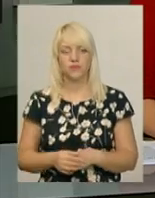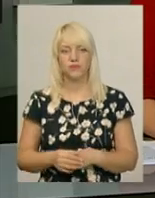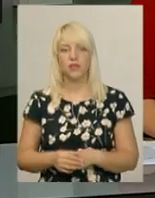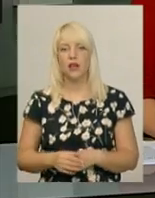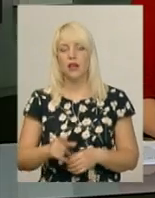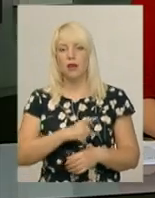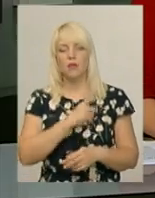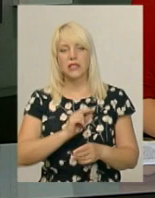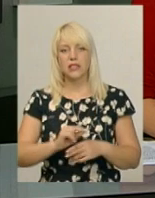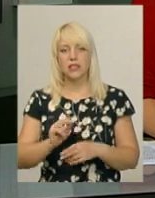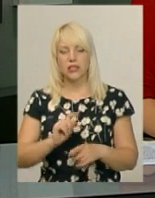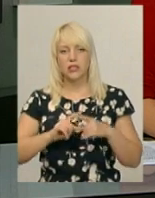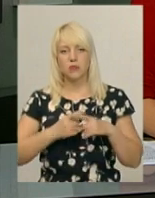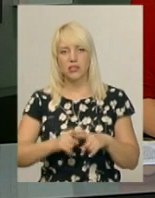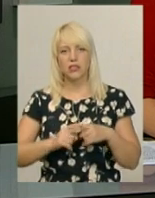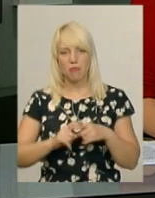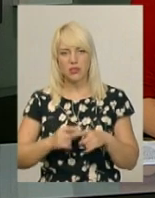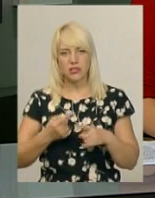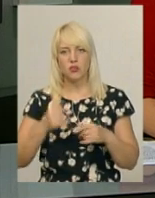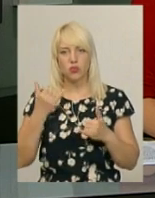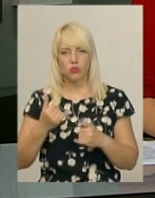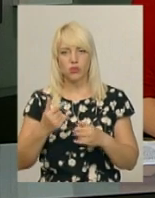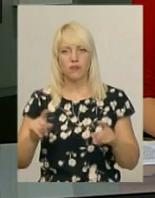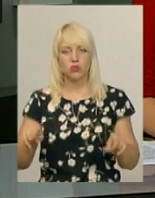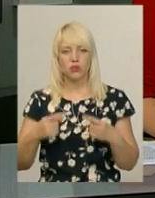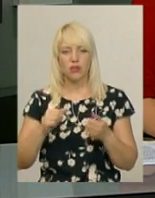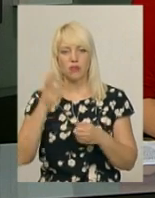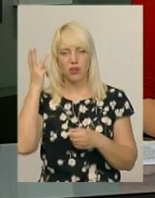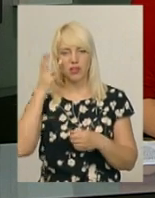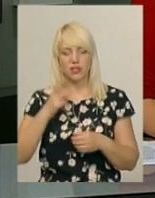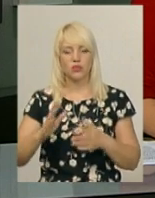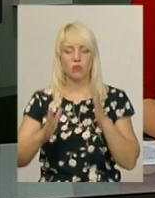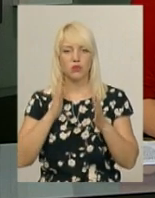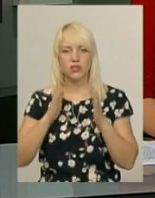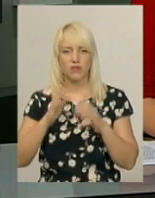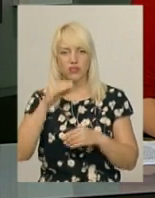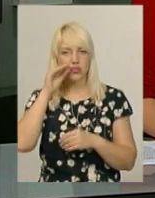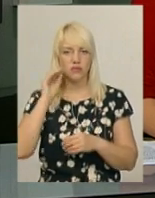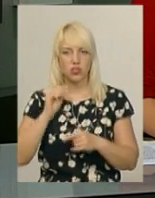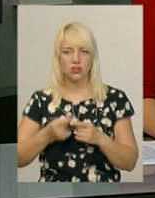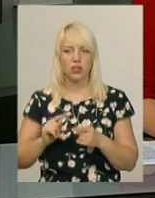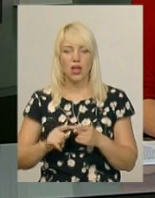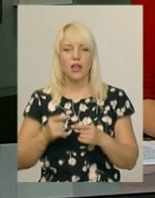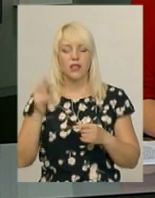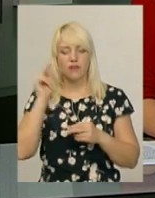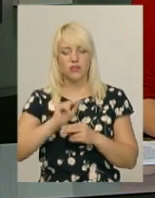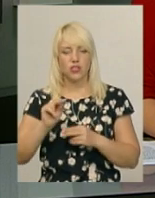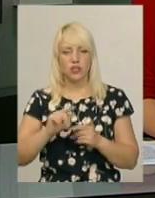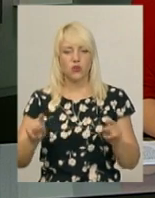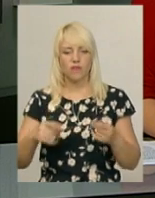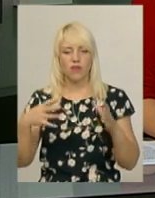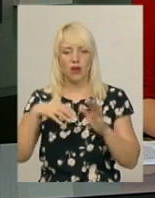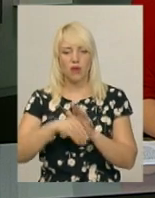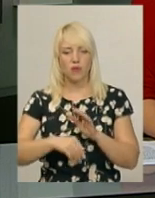Майстер-клас із плетіння спицями влаштували сьогодні у Хмельницькому сквері імені Тараса Шевченка. Навчання організували у рамках